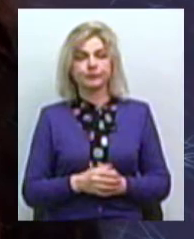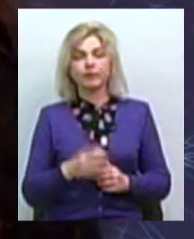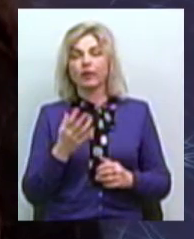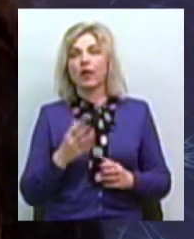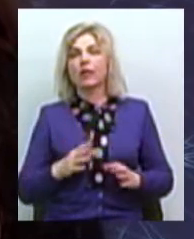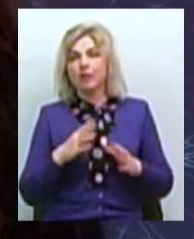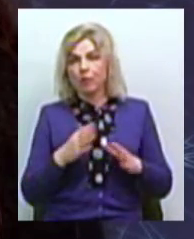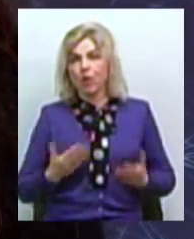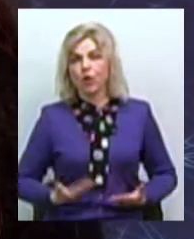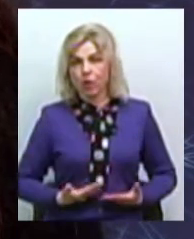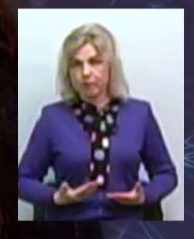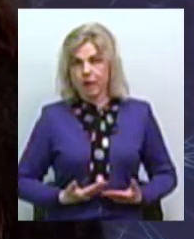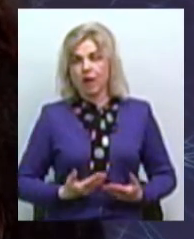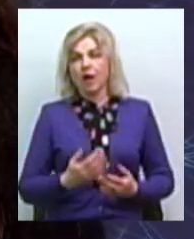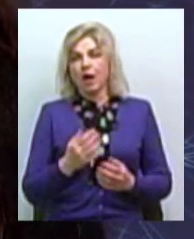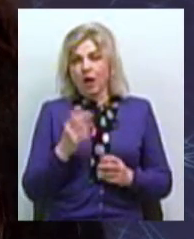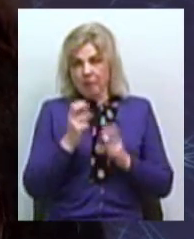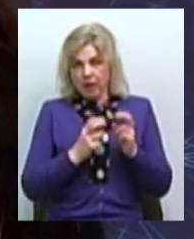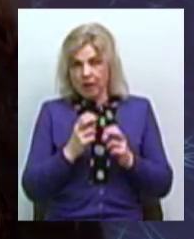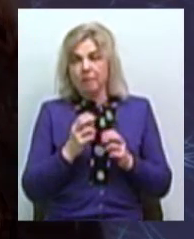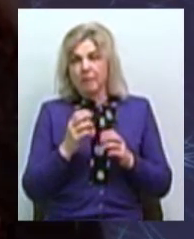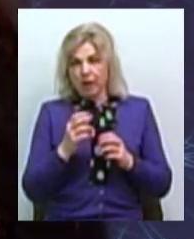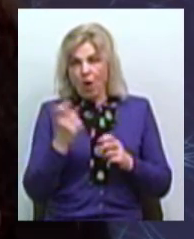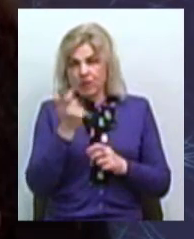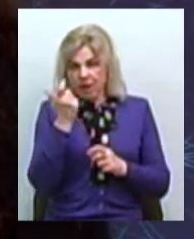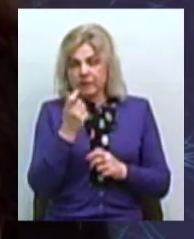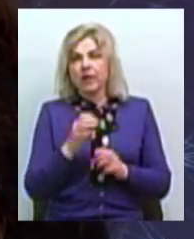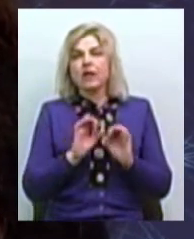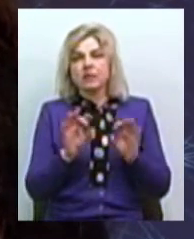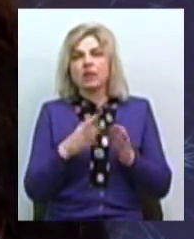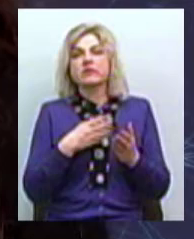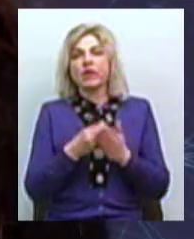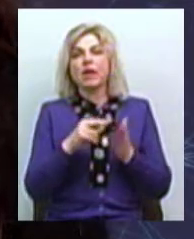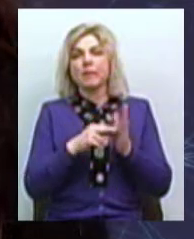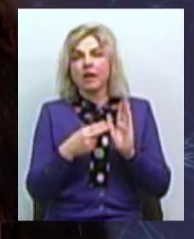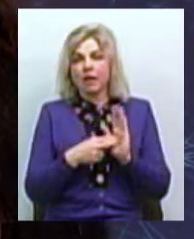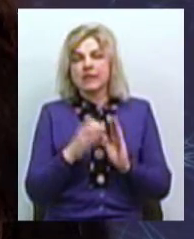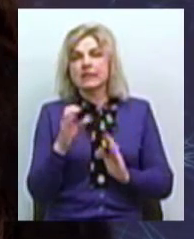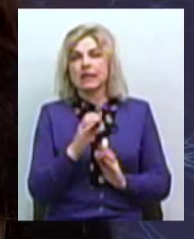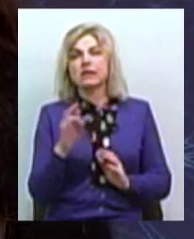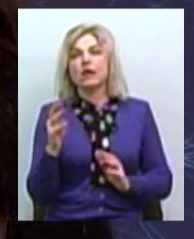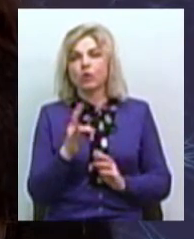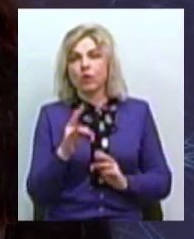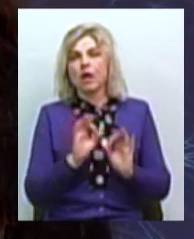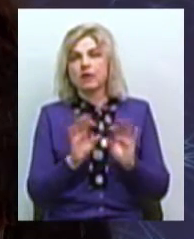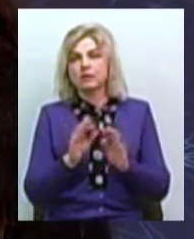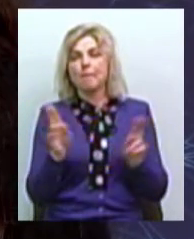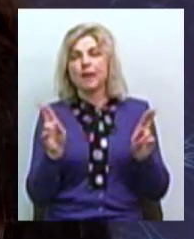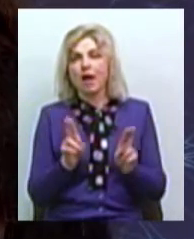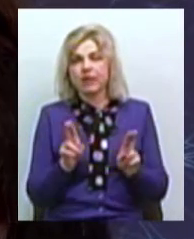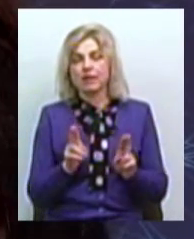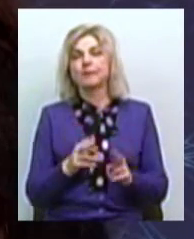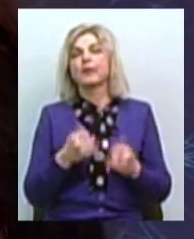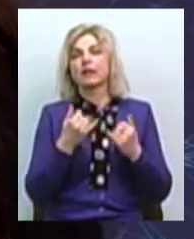господарства розповідав про свої плани щодо програми, то Сергій Миколаївич зазначив, що ще й правила для